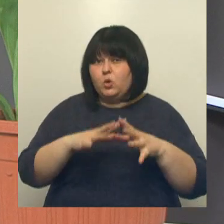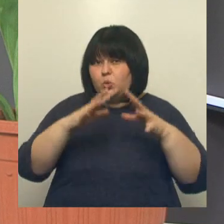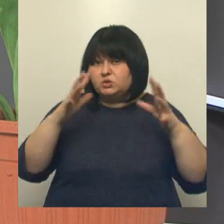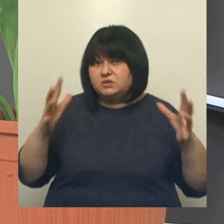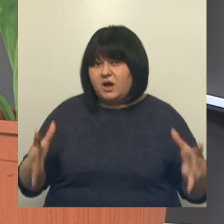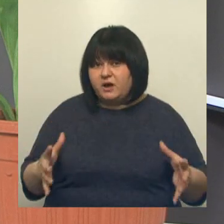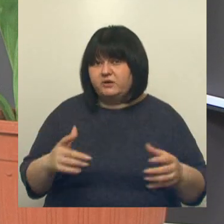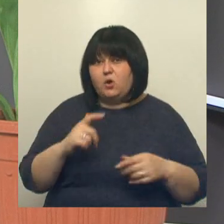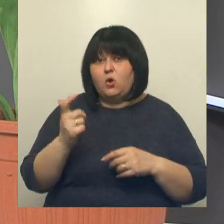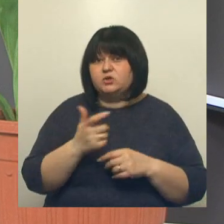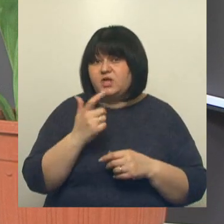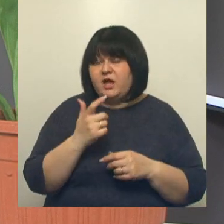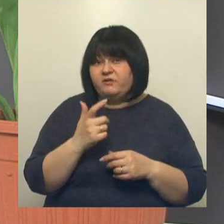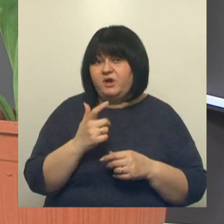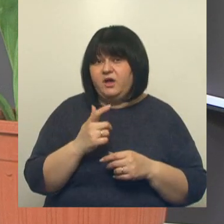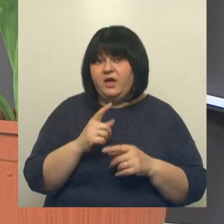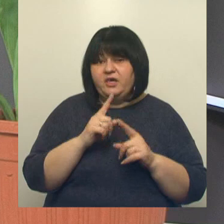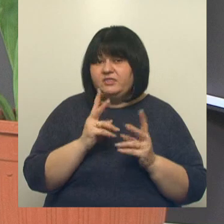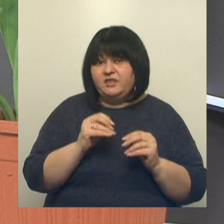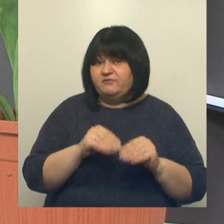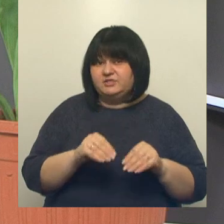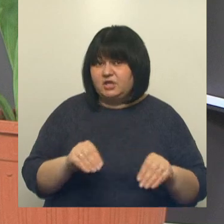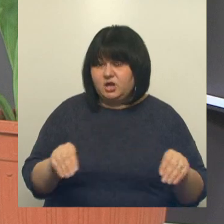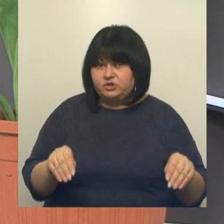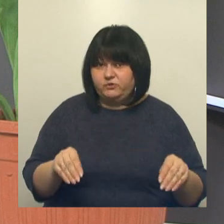хозяева усадеб не высаживают.